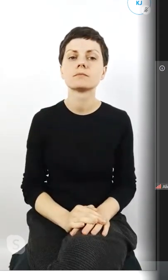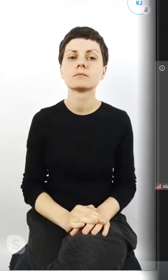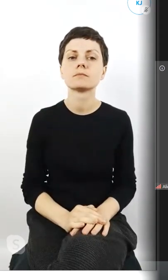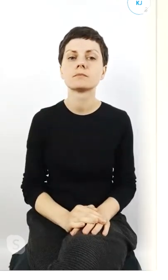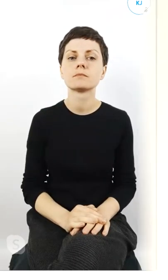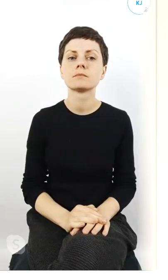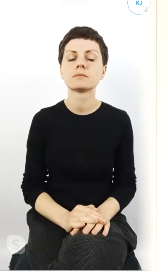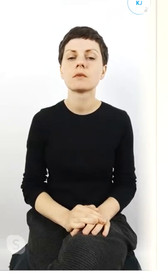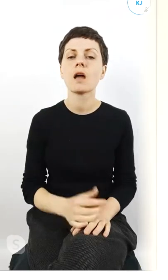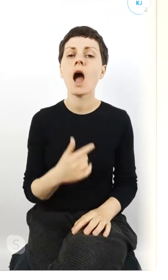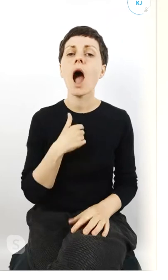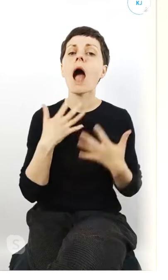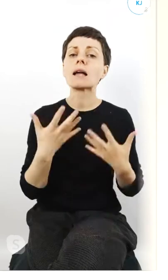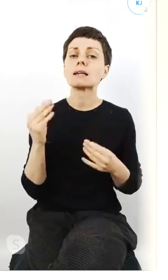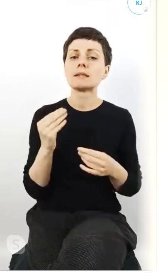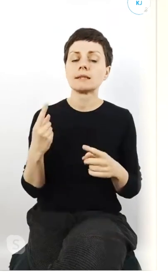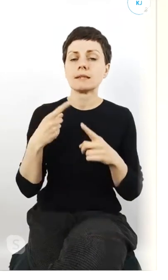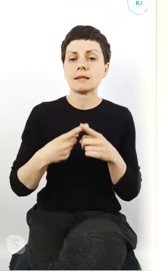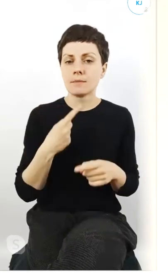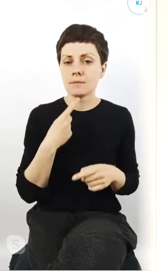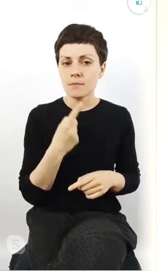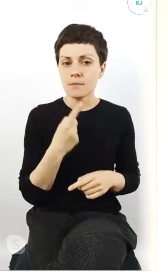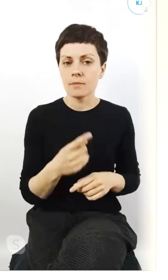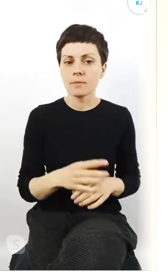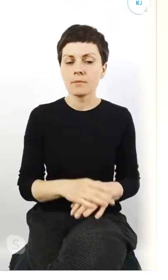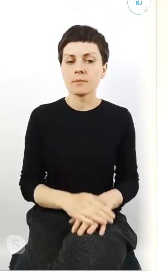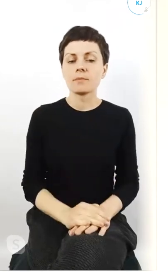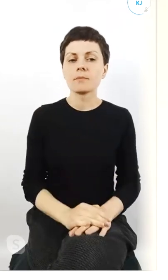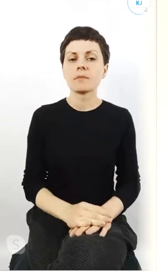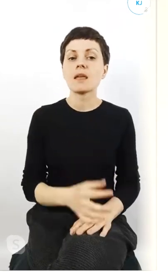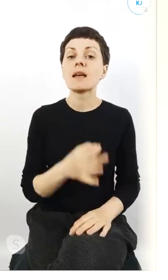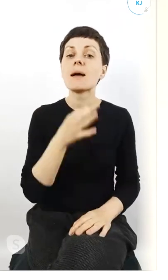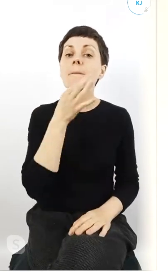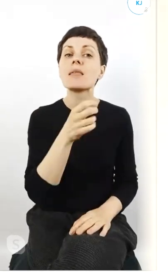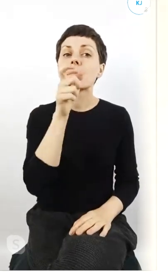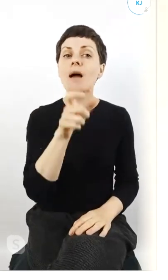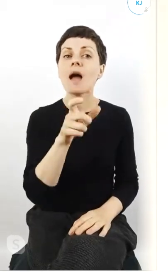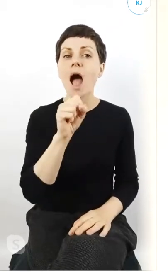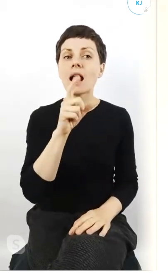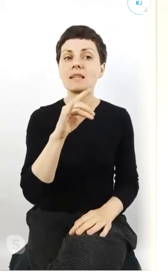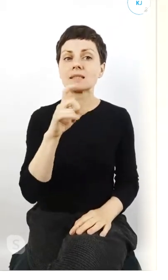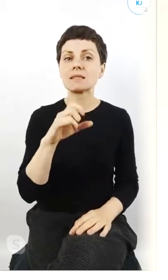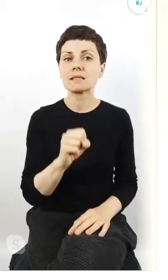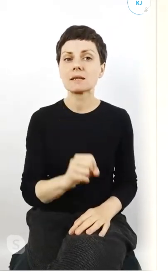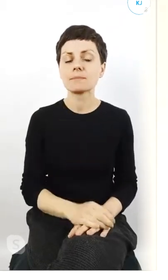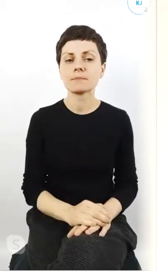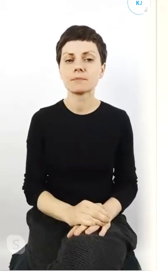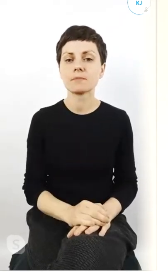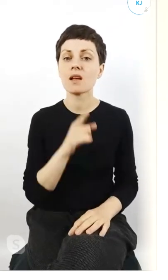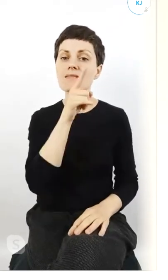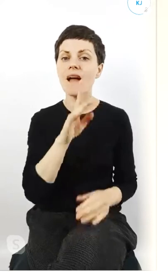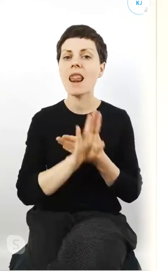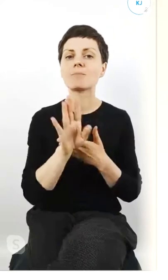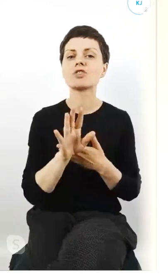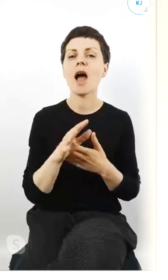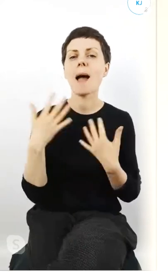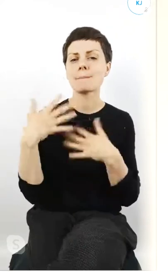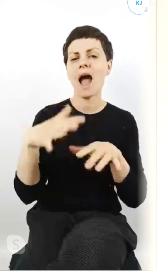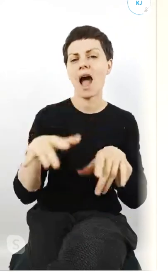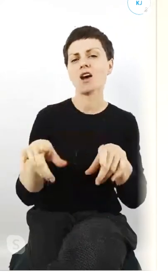Jeszcze dopowiem, dopytam Alicję, bo ty reprezentujesz Marsz Równości,